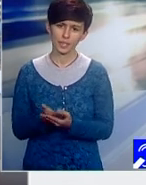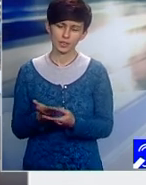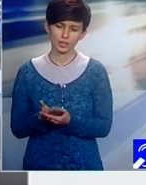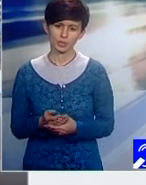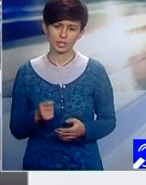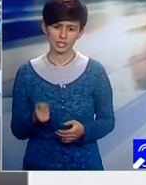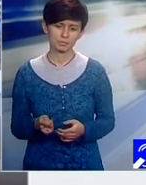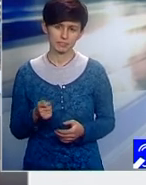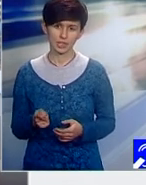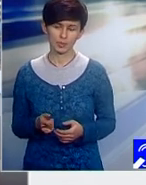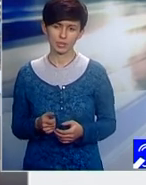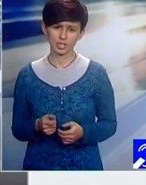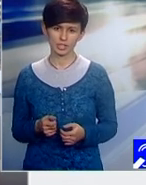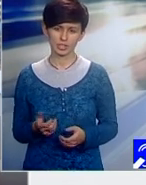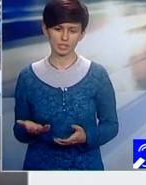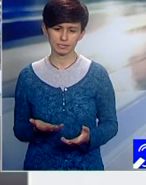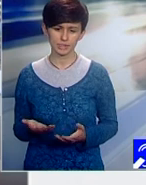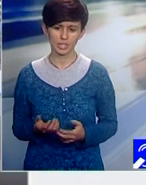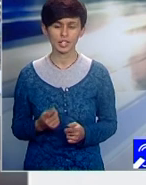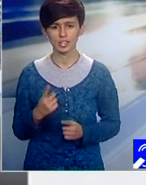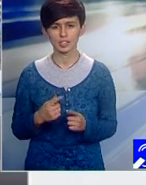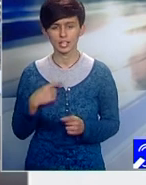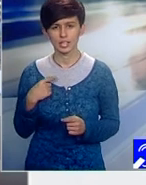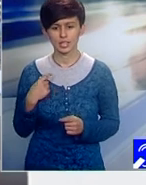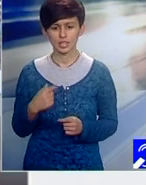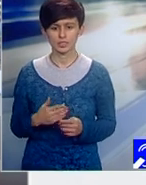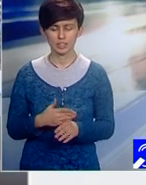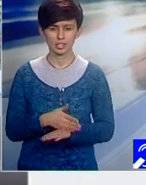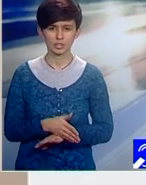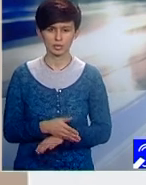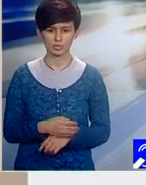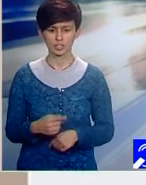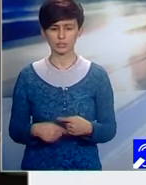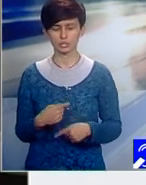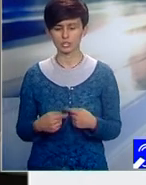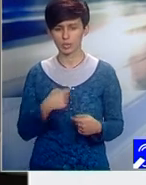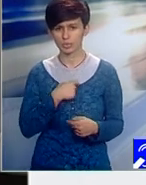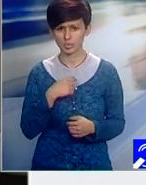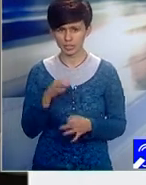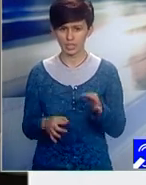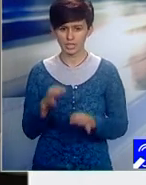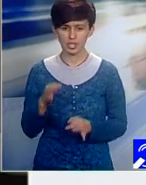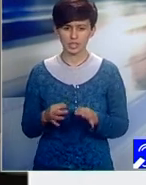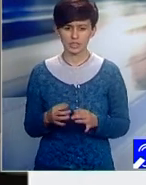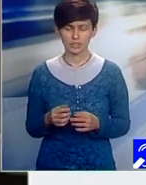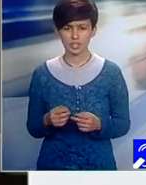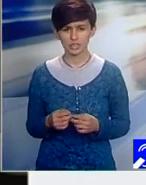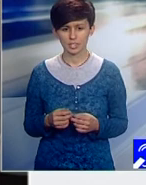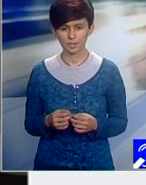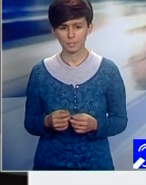alte hârțogăraie de genul care, dacă ar fi integrat într-un sistem și se poate fi analizate, filtrate, prioritizate